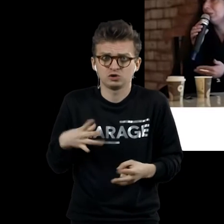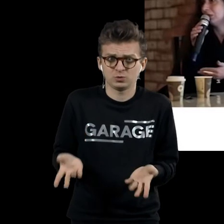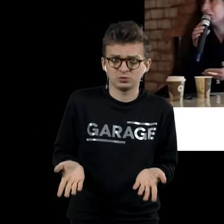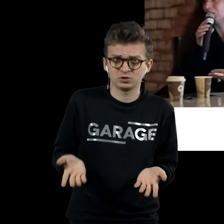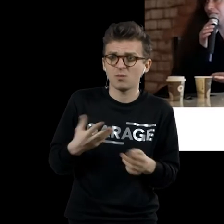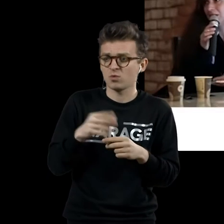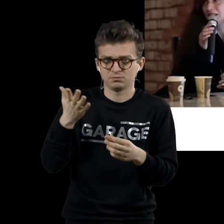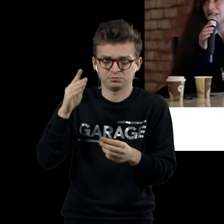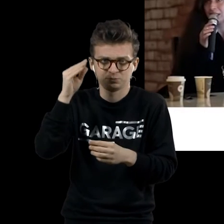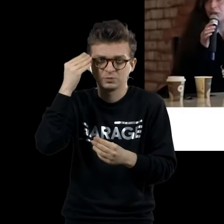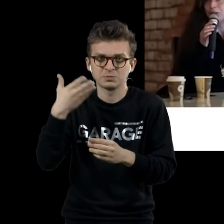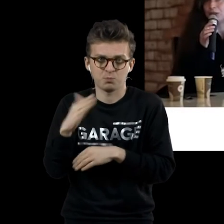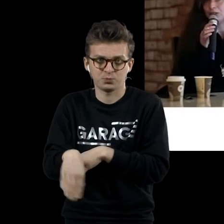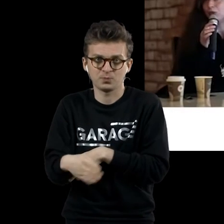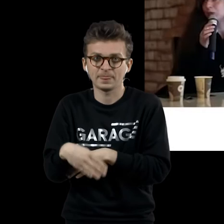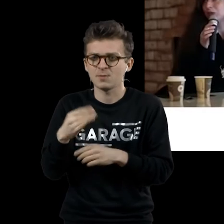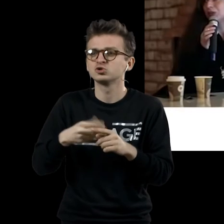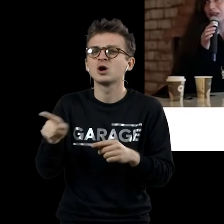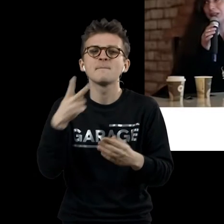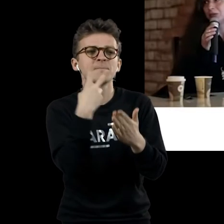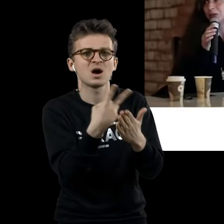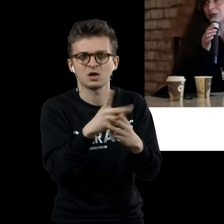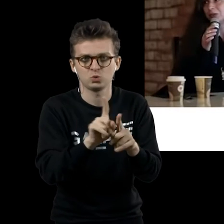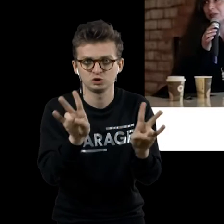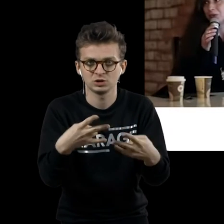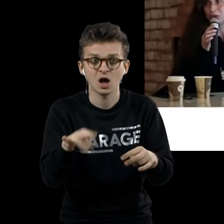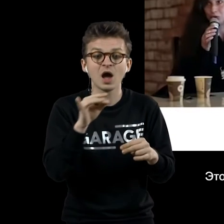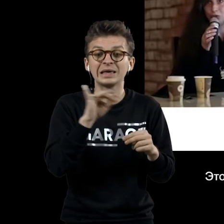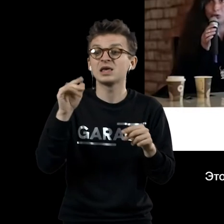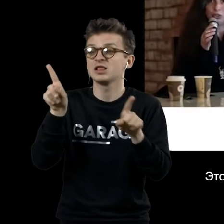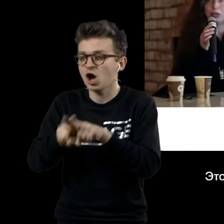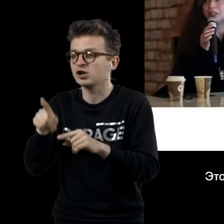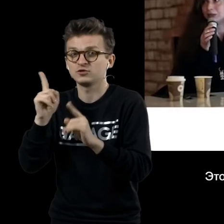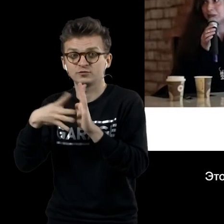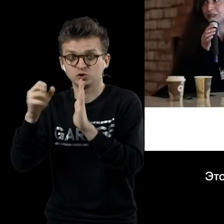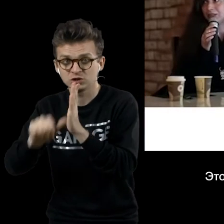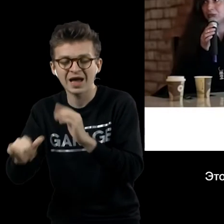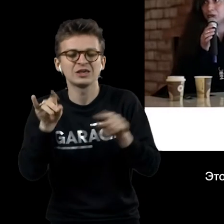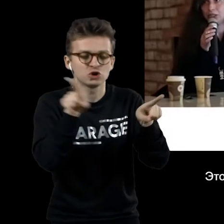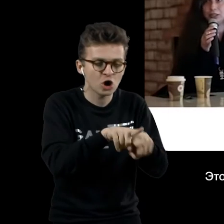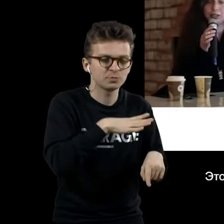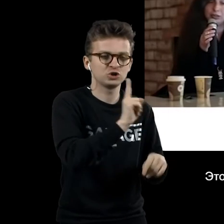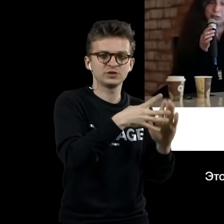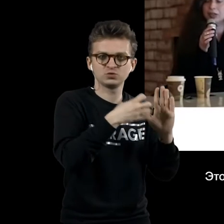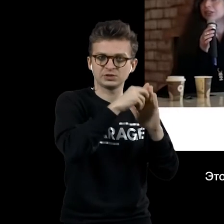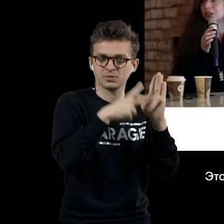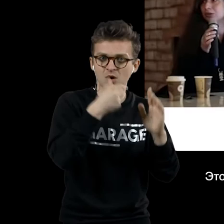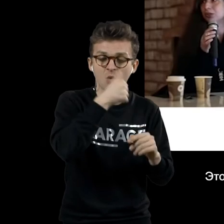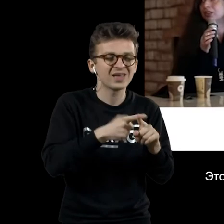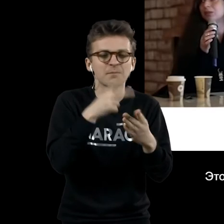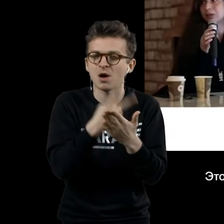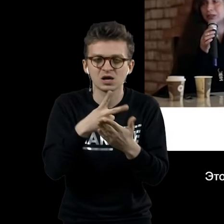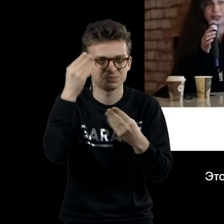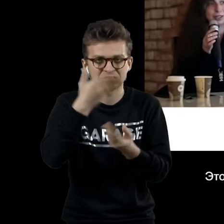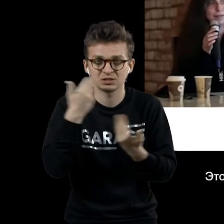в 60-м году. Каким же непоказуемым он был в 17-м году? То есть это что-то, что не принято показывать, это уже некая эпатаж,